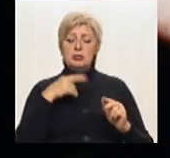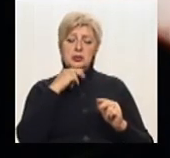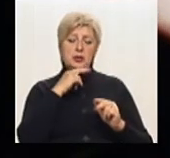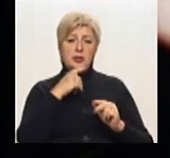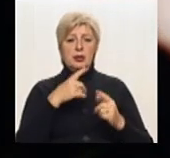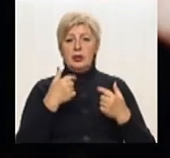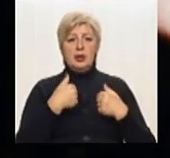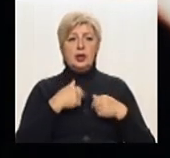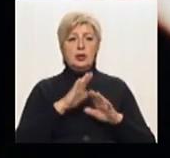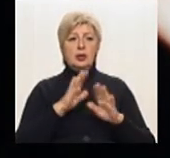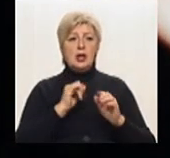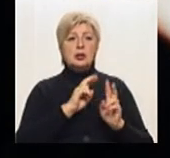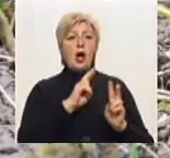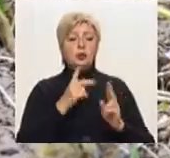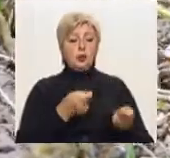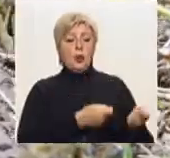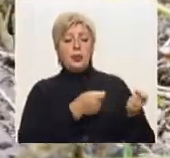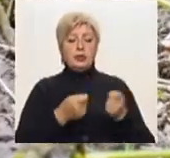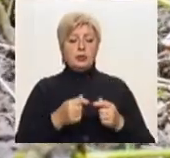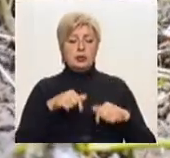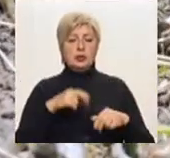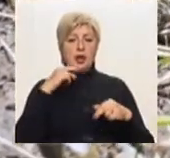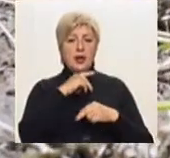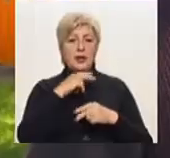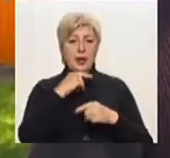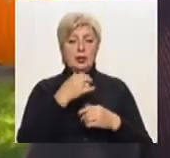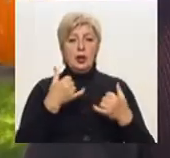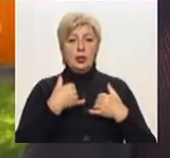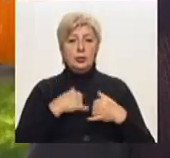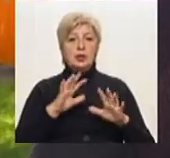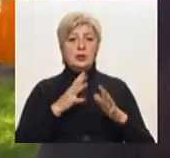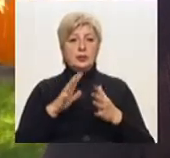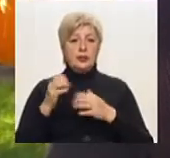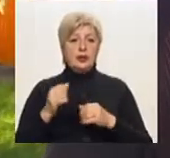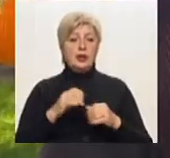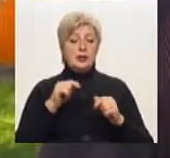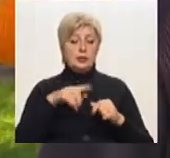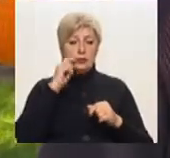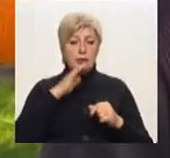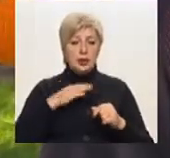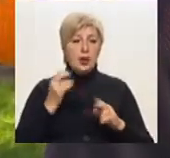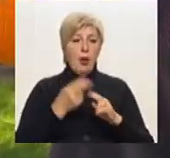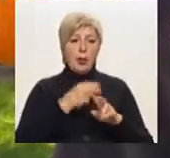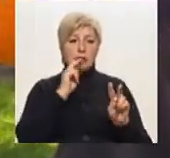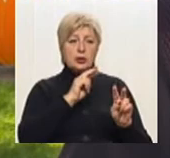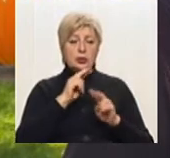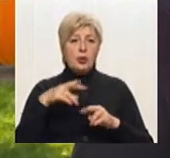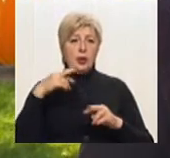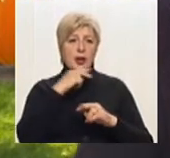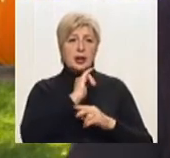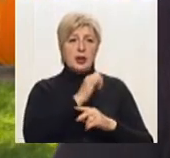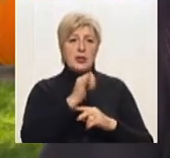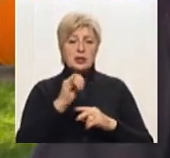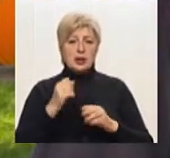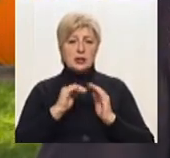постачальника препаратів. Такою була відповідь. У нас відбувається на Україні безконтрольна хімізація полів. Тому поки у законодавстві не